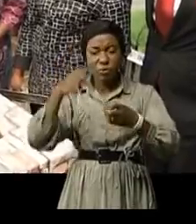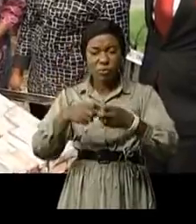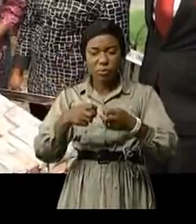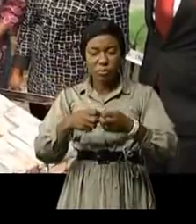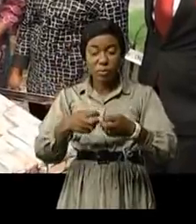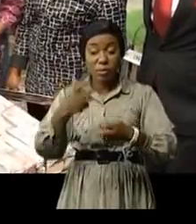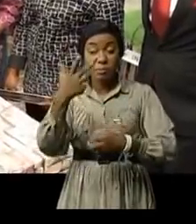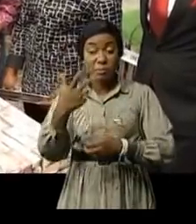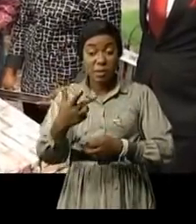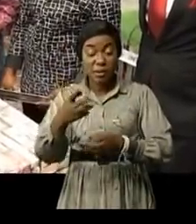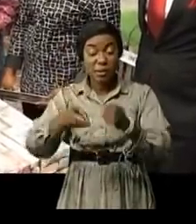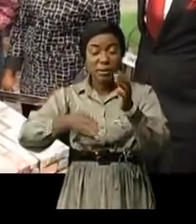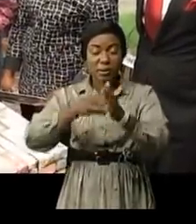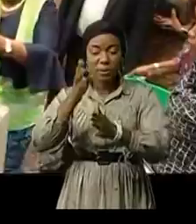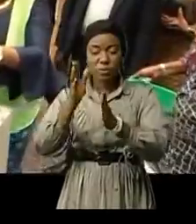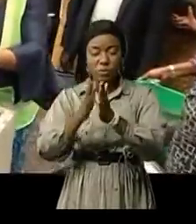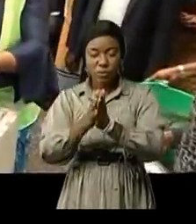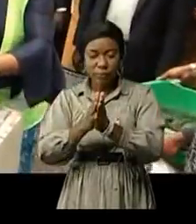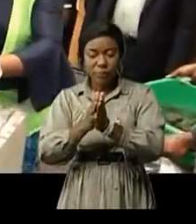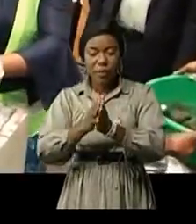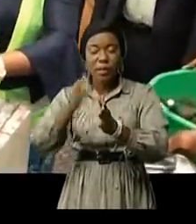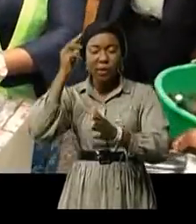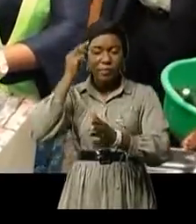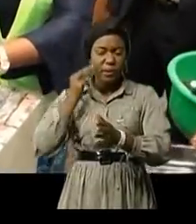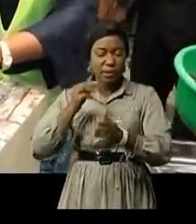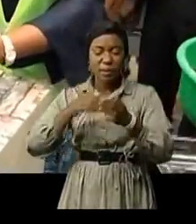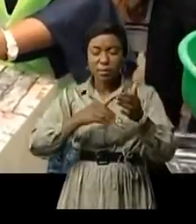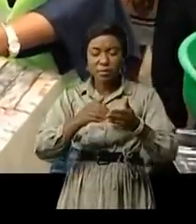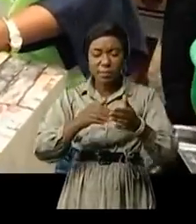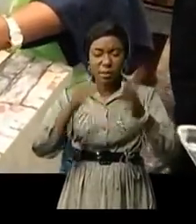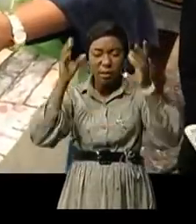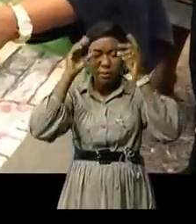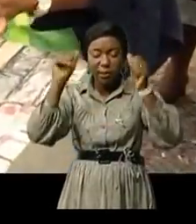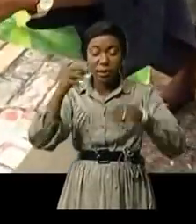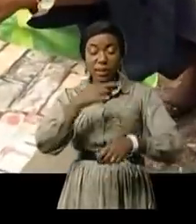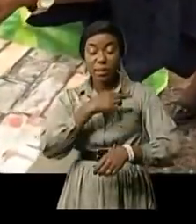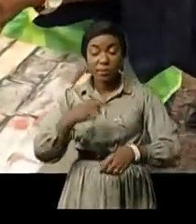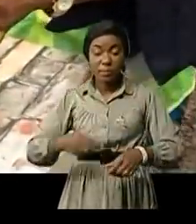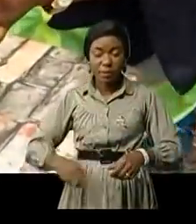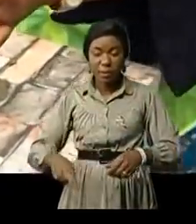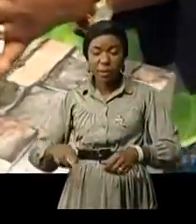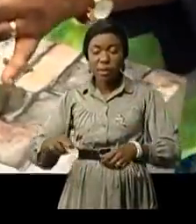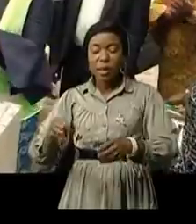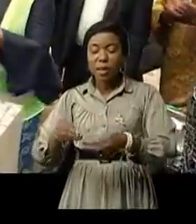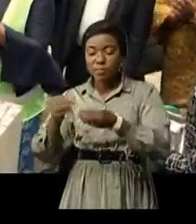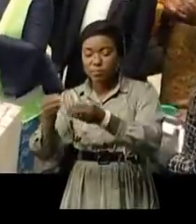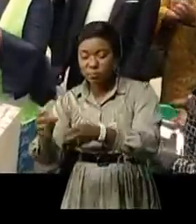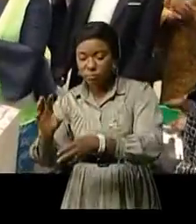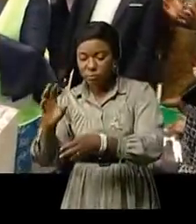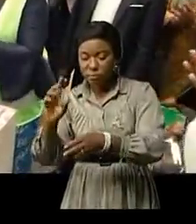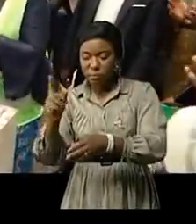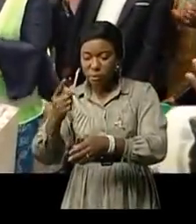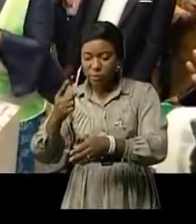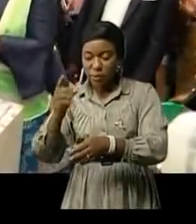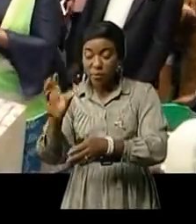le président de la République Nana Manonina a posé la première pierre de construction du laboratoire hydroélectrique à la direction provinciale